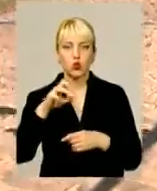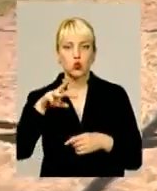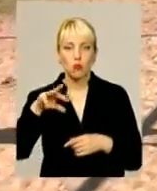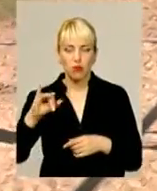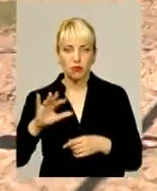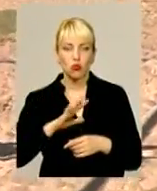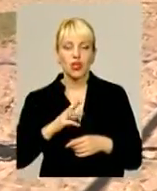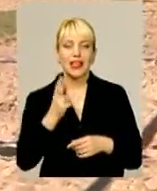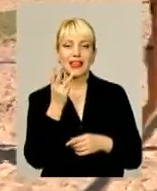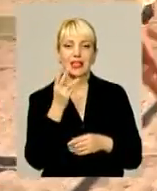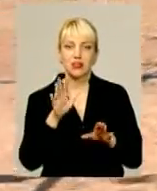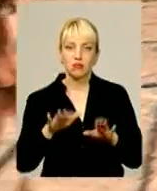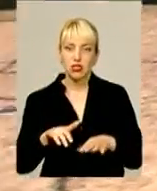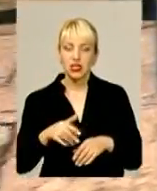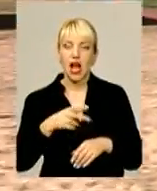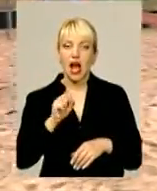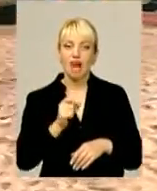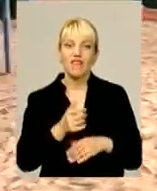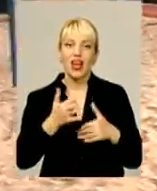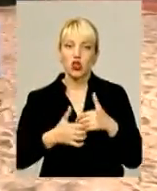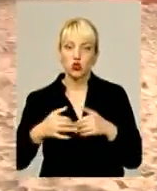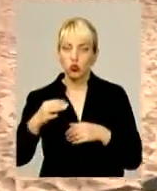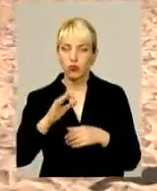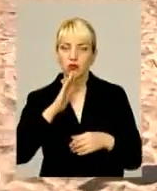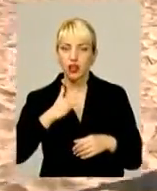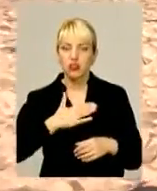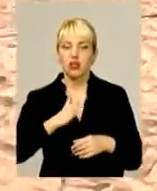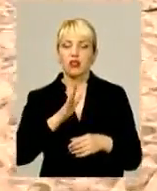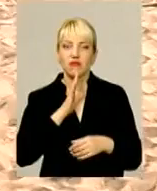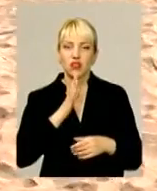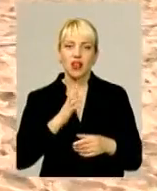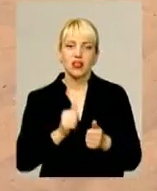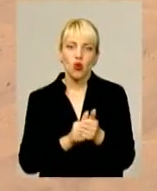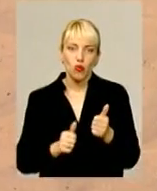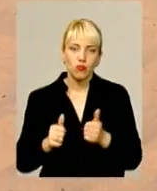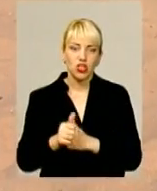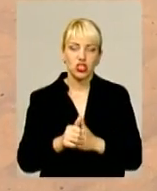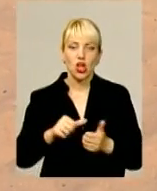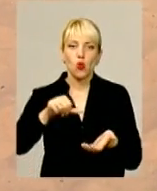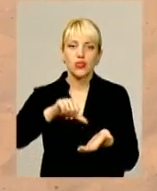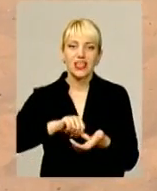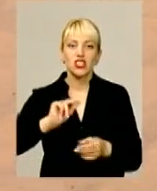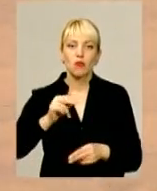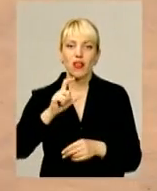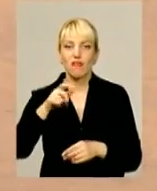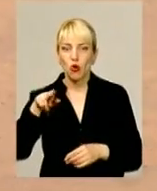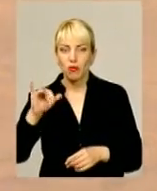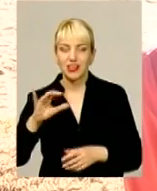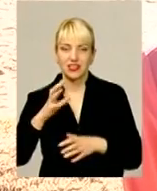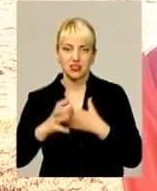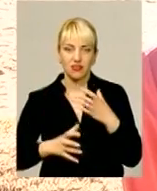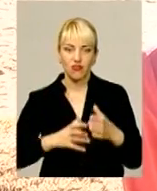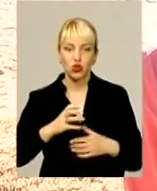На третьому завершальному в Лазурному Херсонської області наші дівчата виграли в учасників чемпіонатів Європи та світу команди з Рівного.